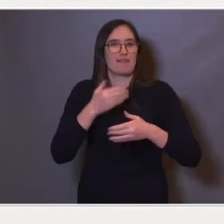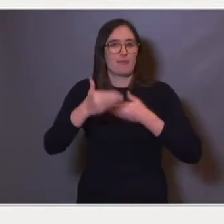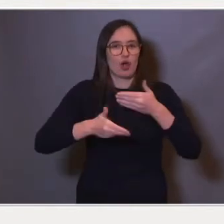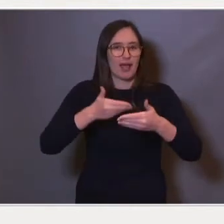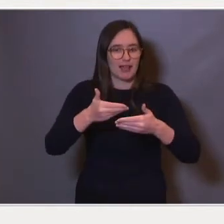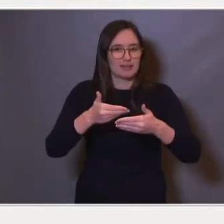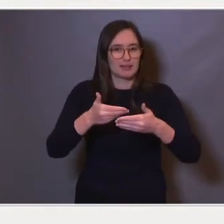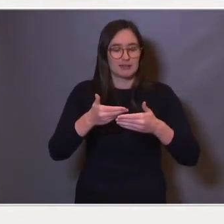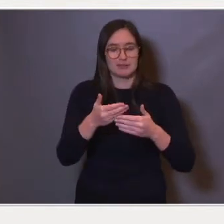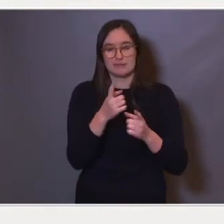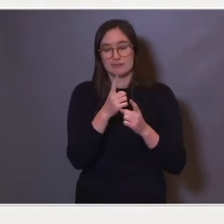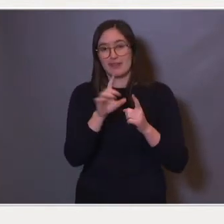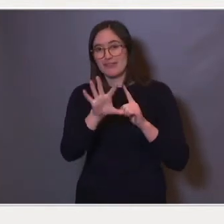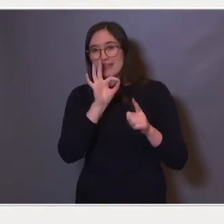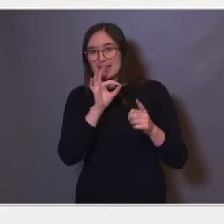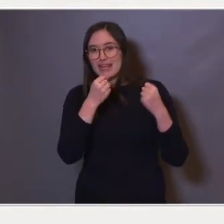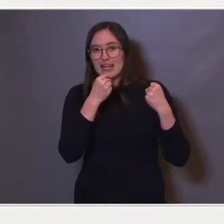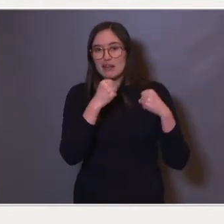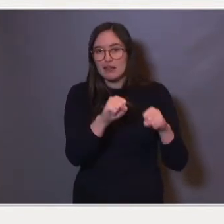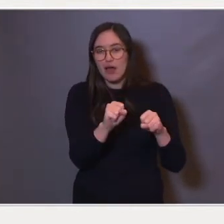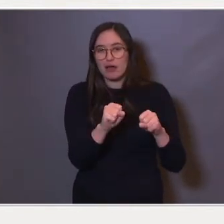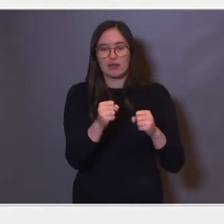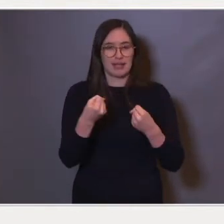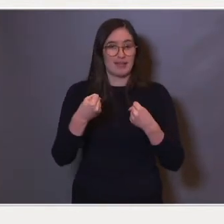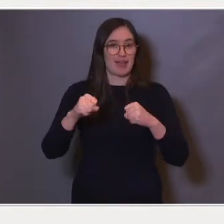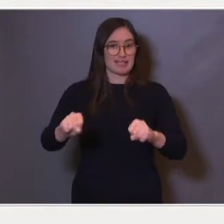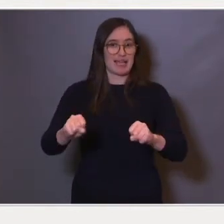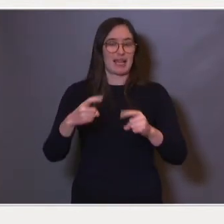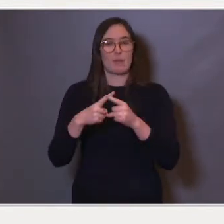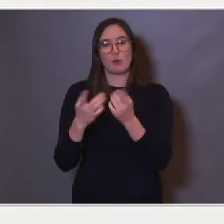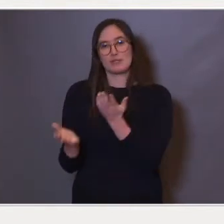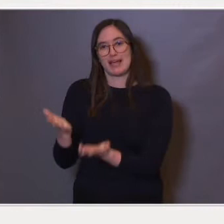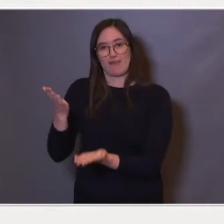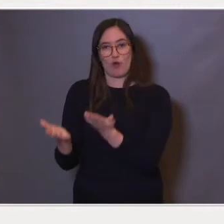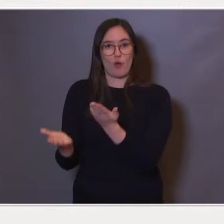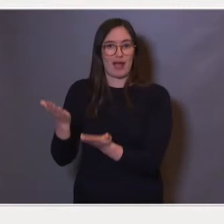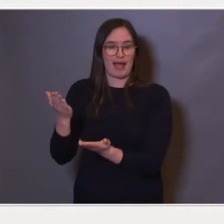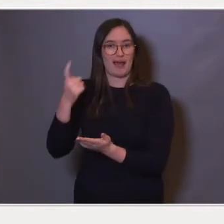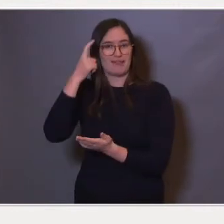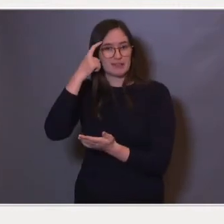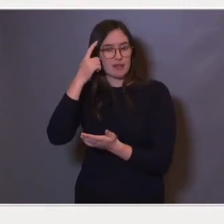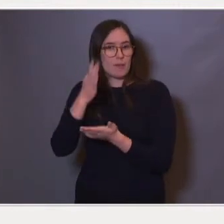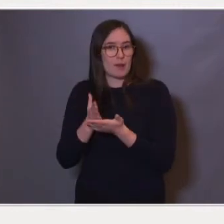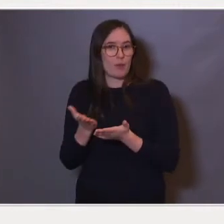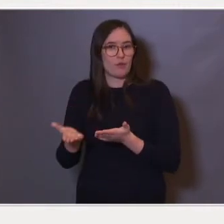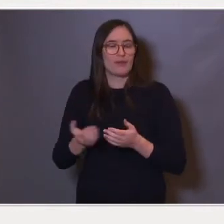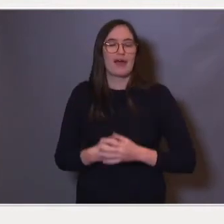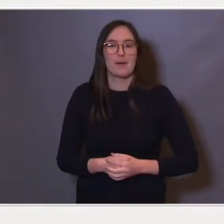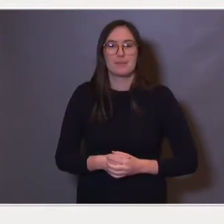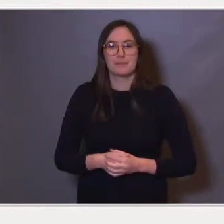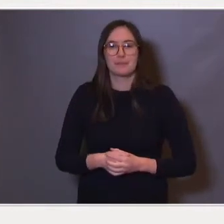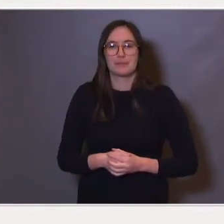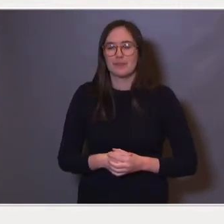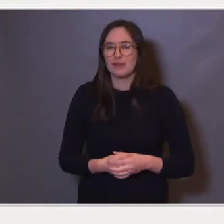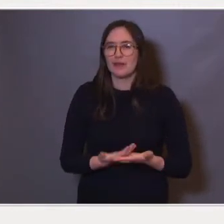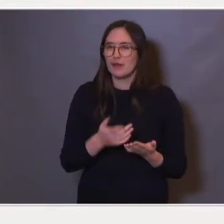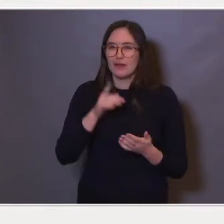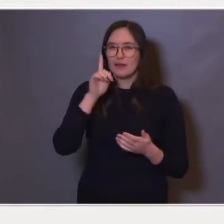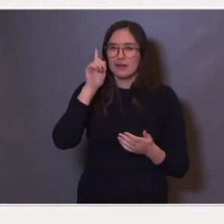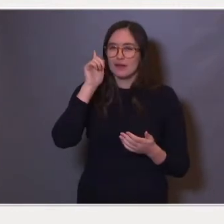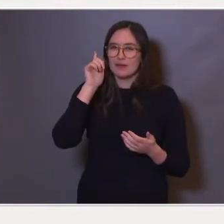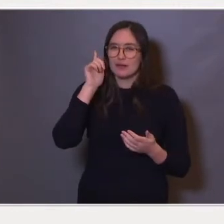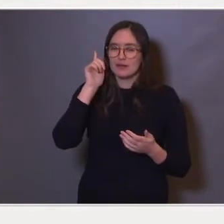identifisere tiltak, iverksette dem, og evaluere dem vitenskapelig. Det kan ikke være slik